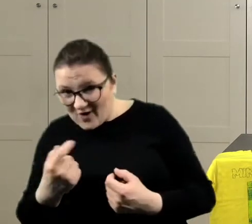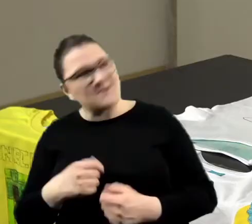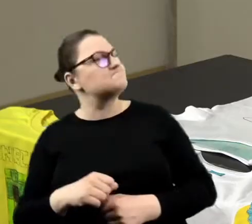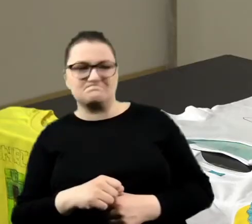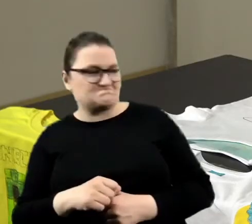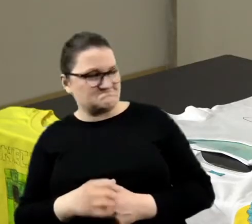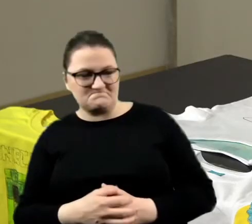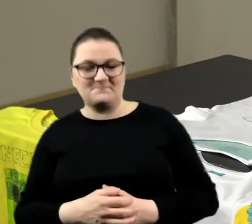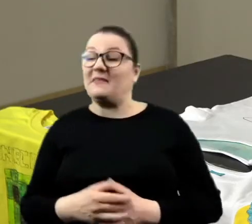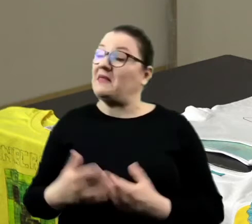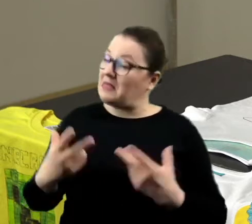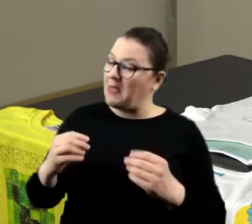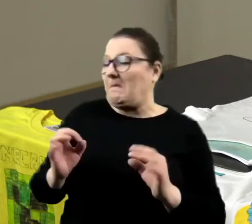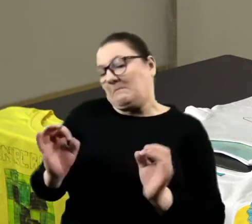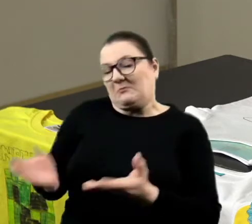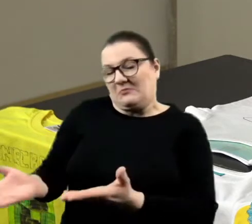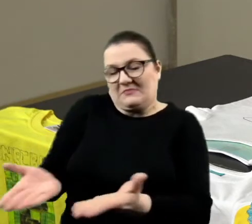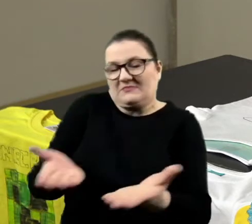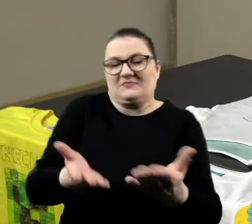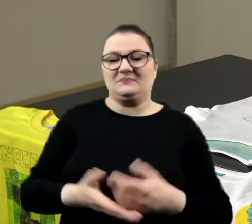No dobra. To rób, proszę bardzo.